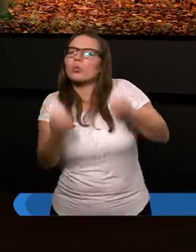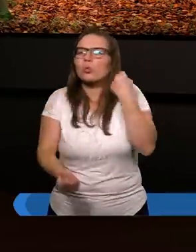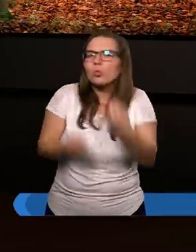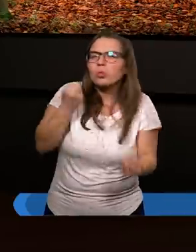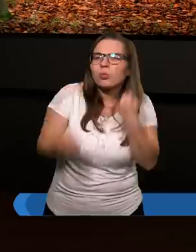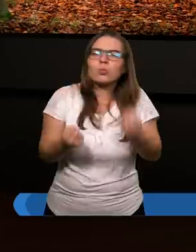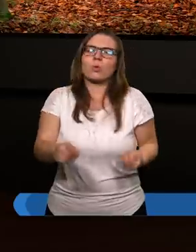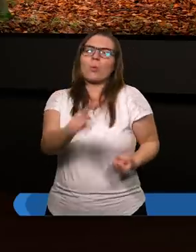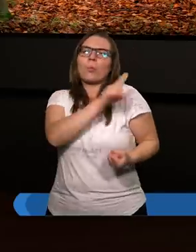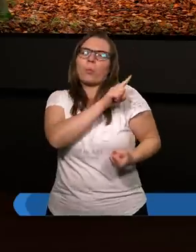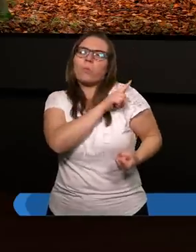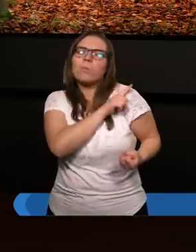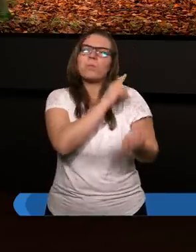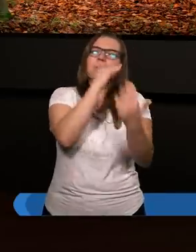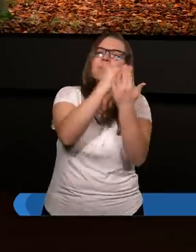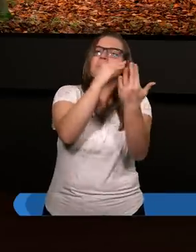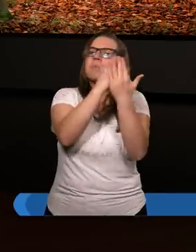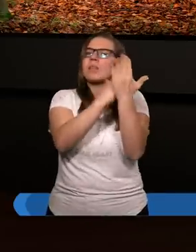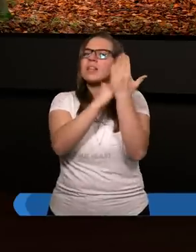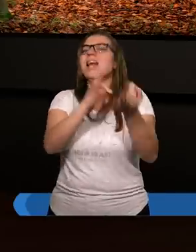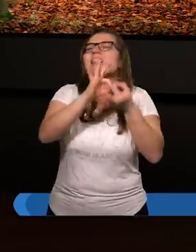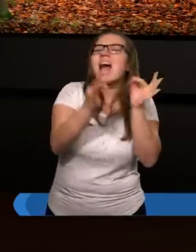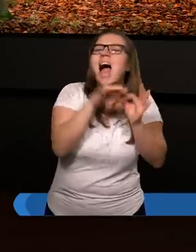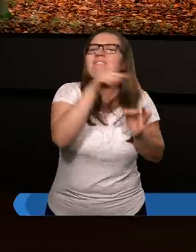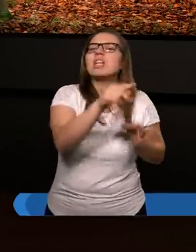przestrzegać nawet Żydom.